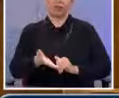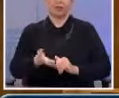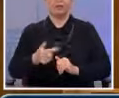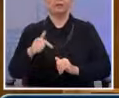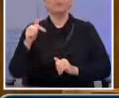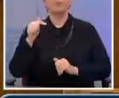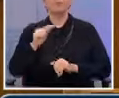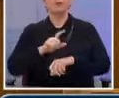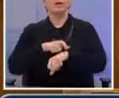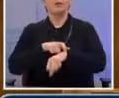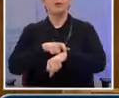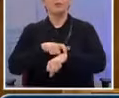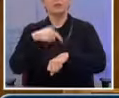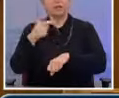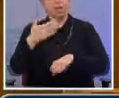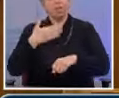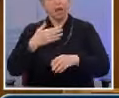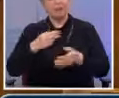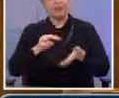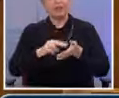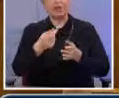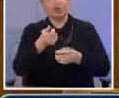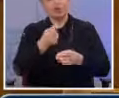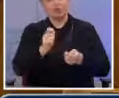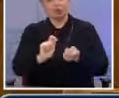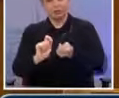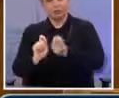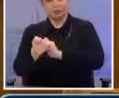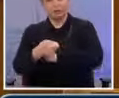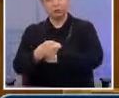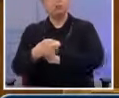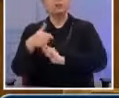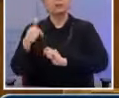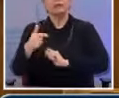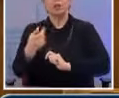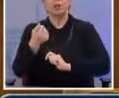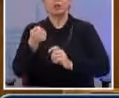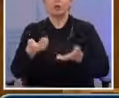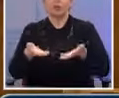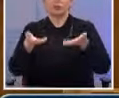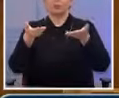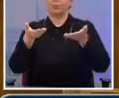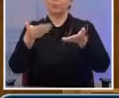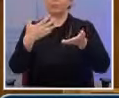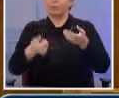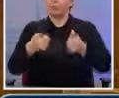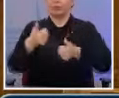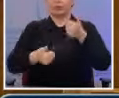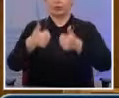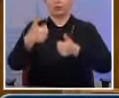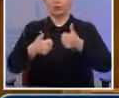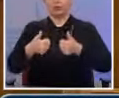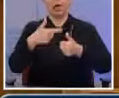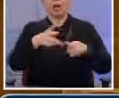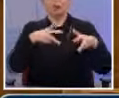οικονομίας σε μια σύγχρονη ανταγωνιστική οικονομία δεν μπορεί να είναι πλέον το κράτος, αλλά ο ιδιωτικός